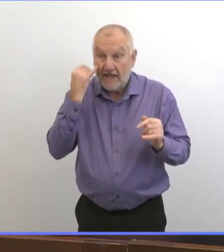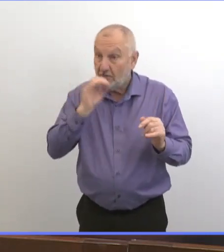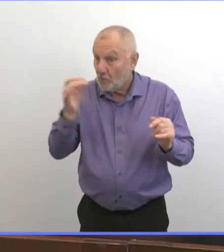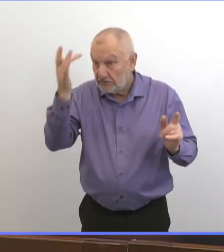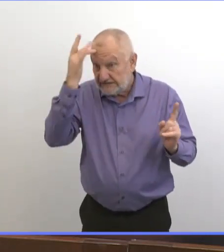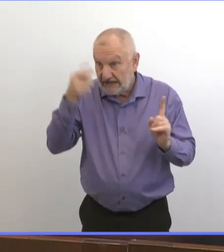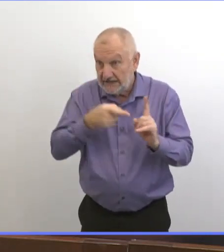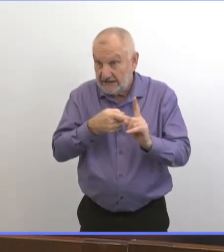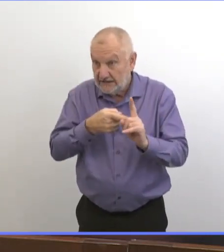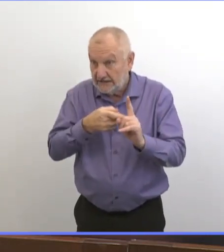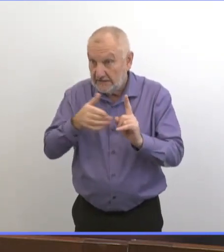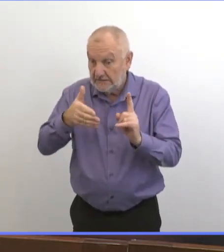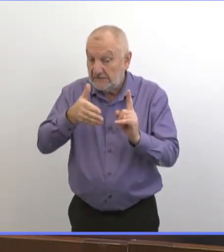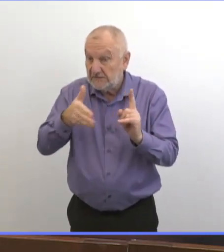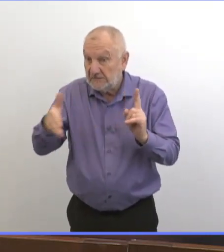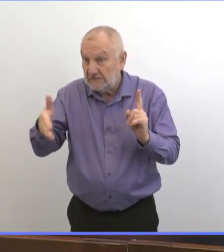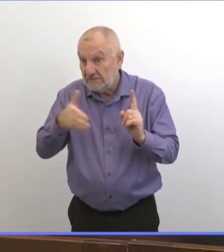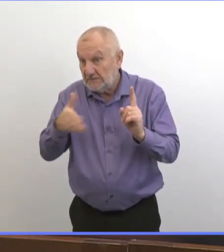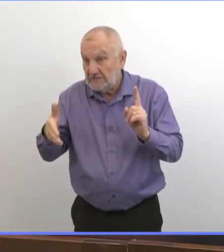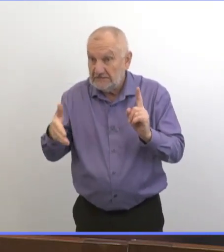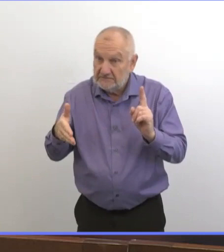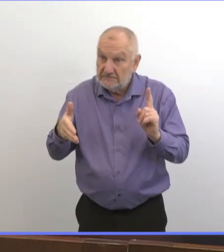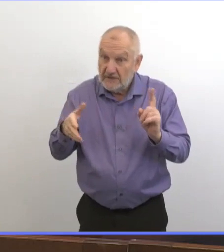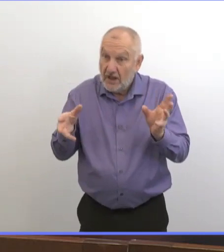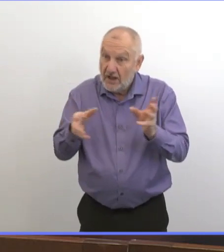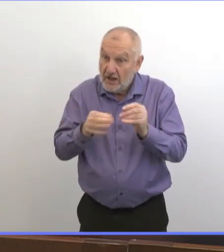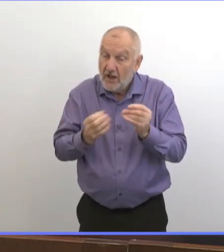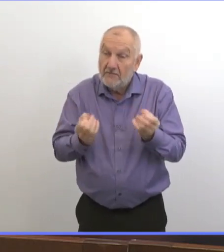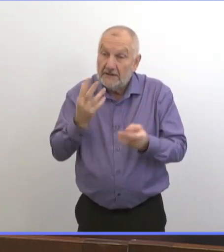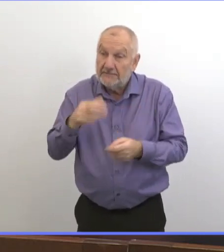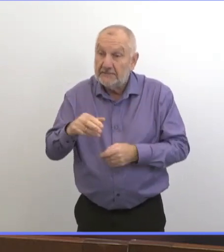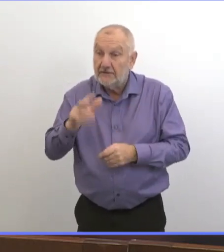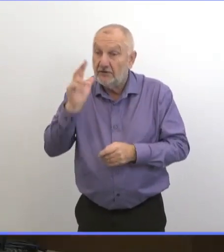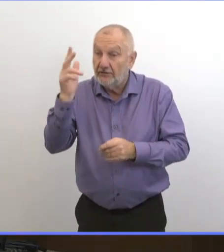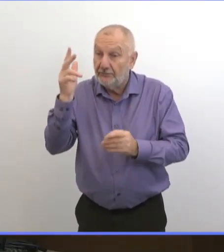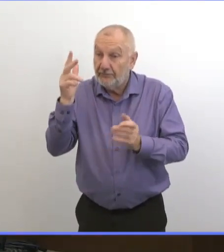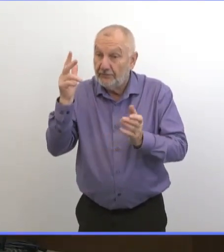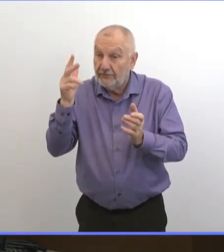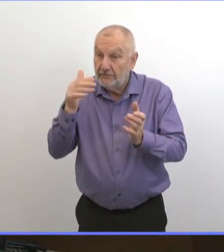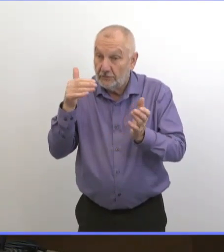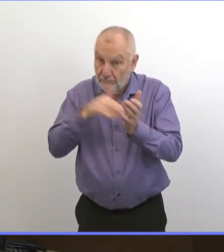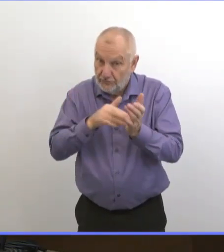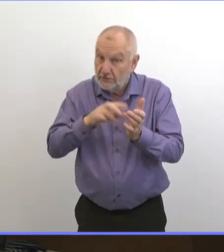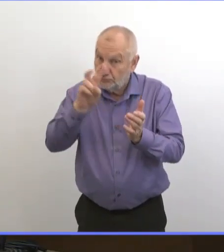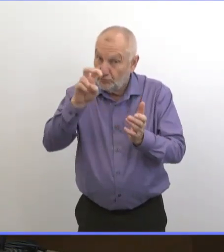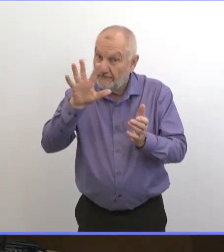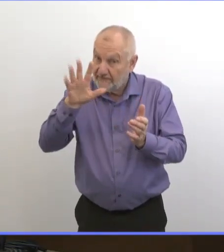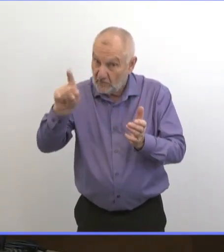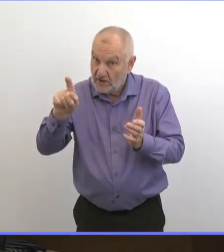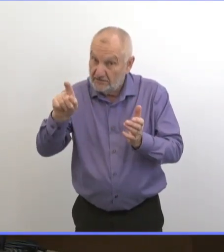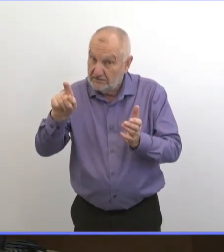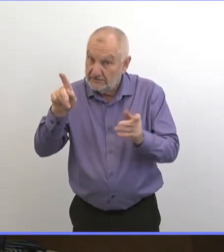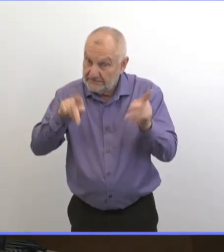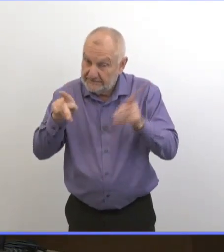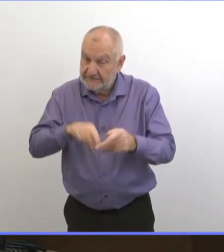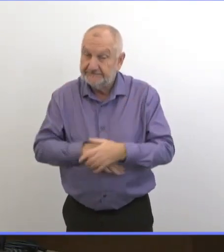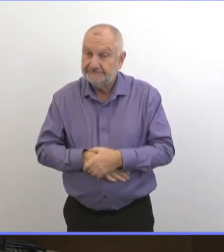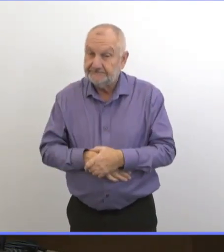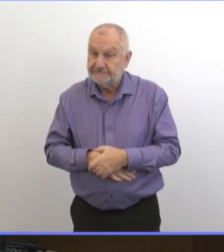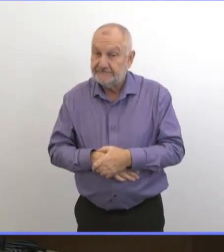le dépistage, on est à 3231 à l'heure actuelle.